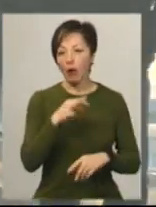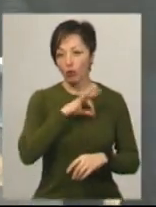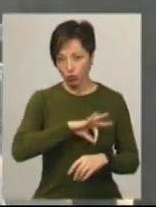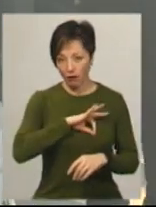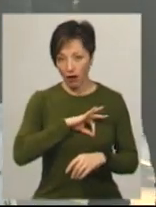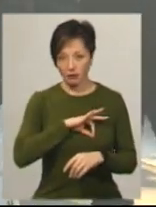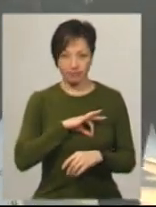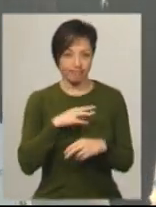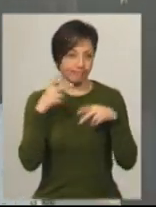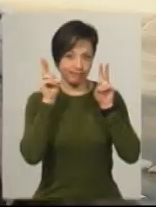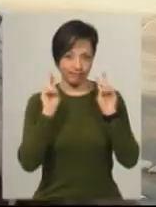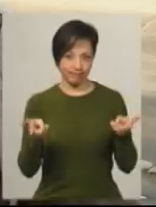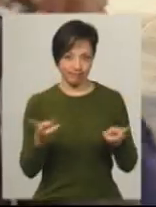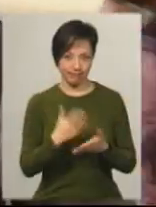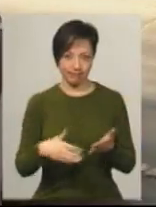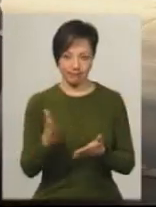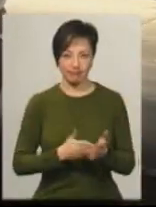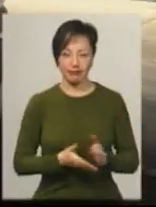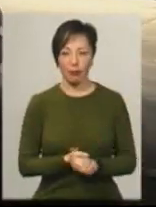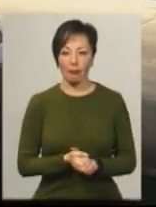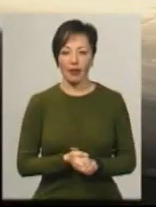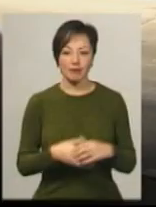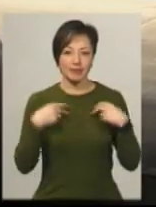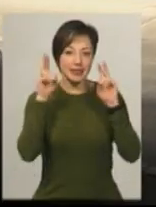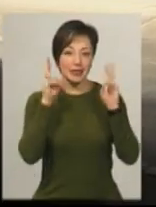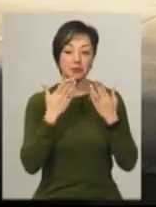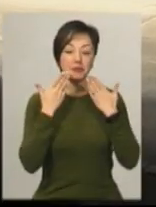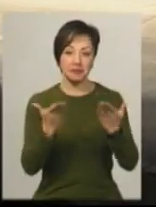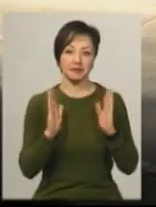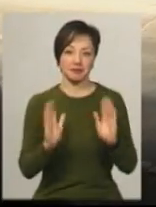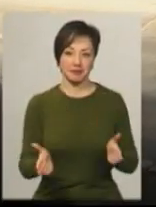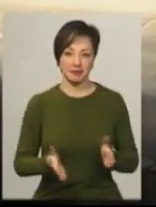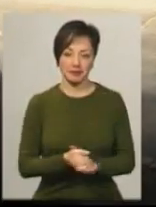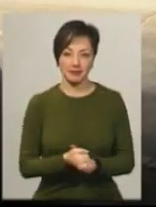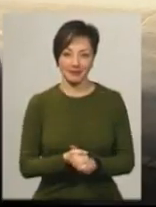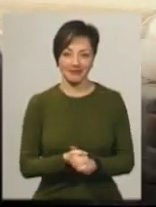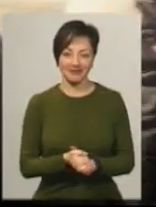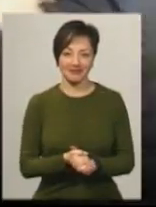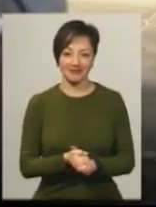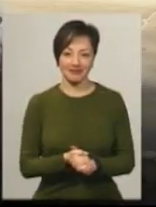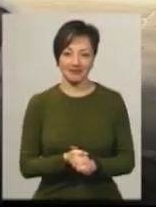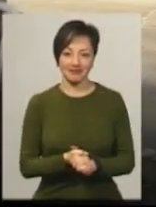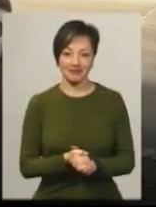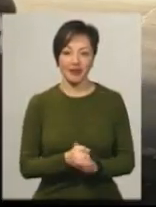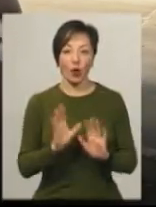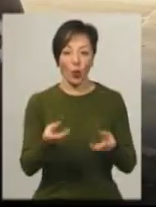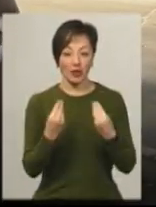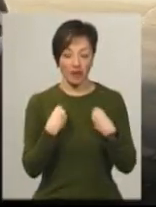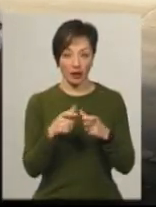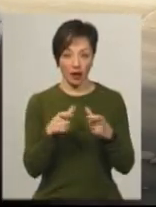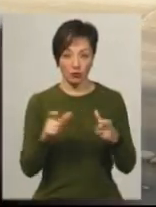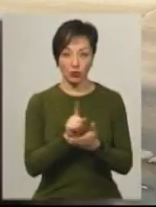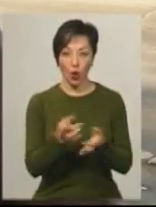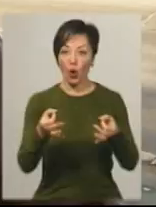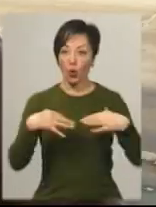користуватися, їй гадки немає. Ну, не знаю, будемо питатися, як додавати ці карточки,